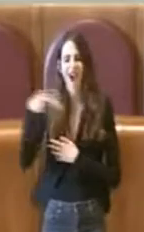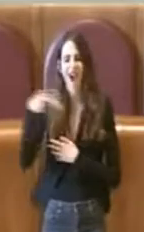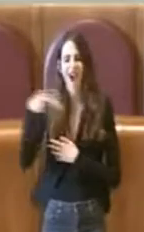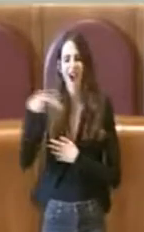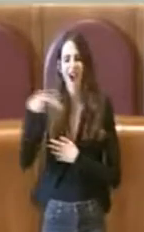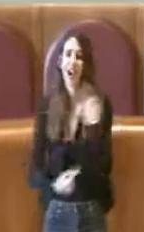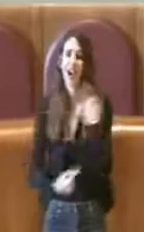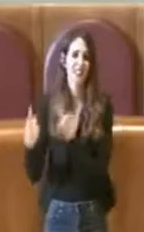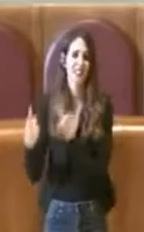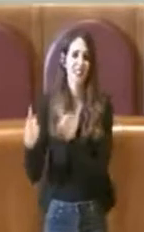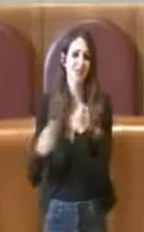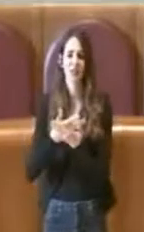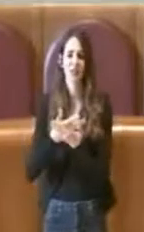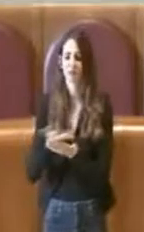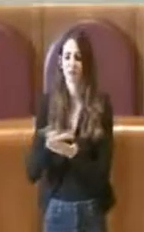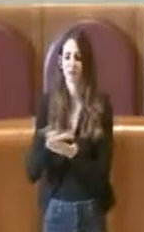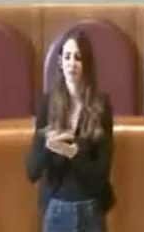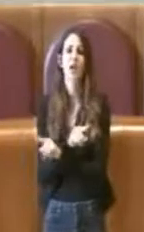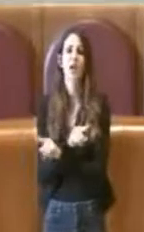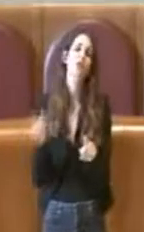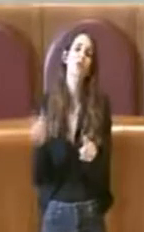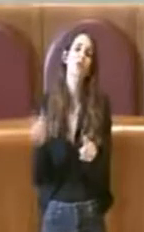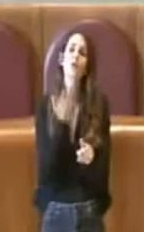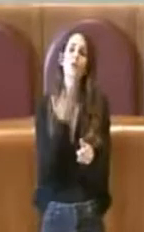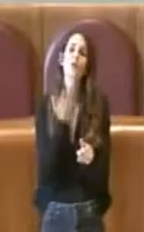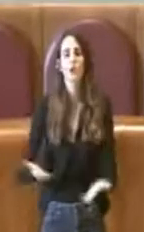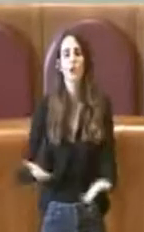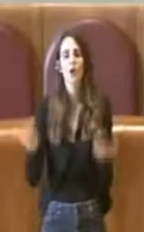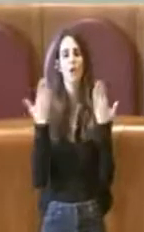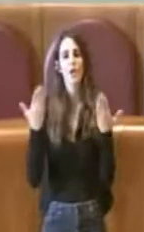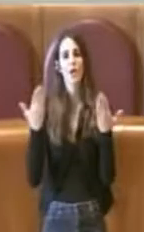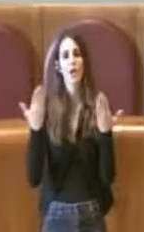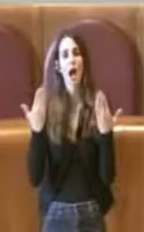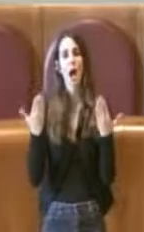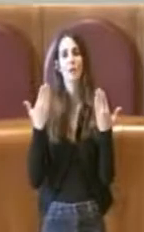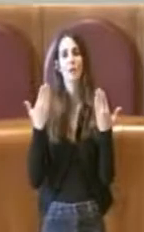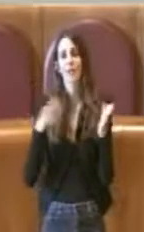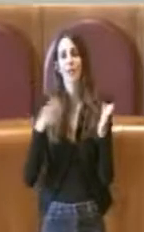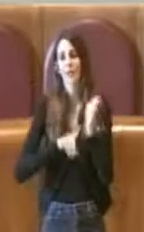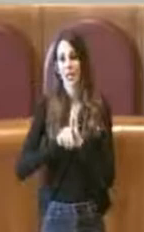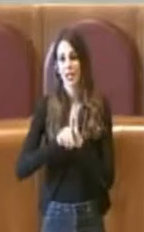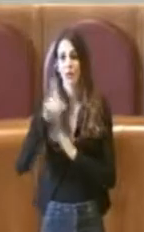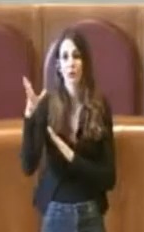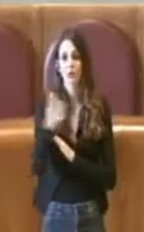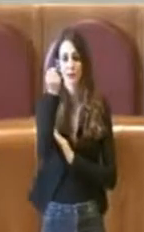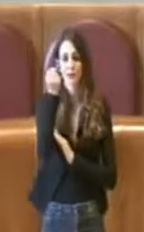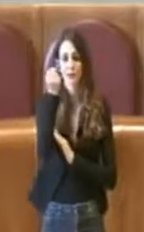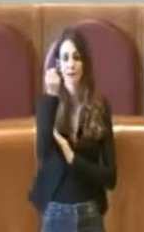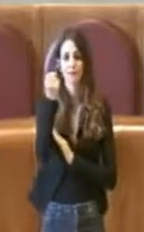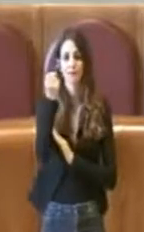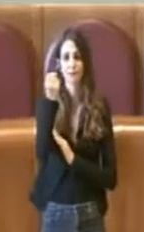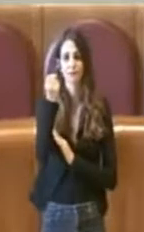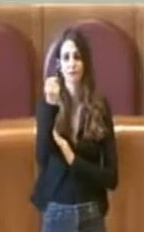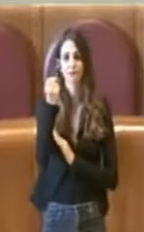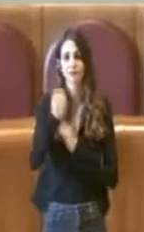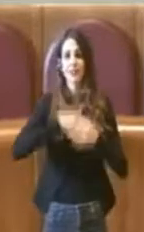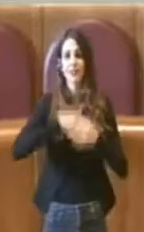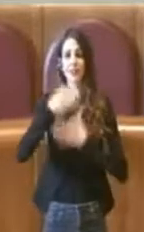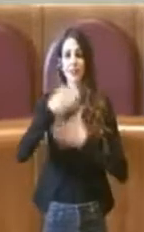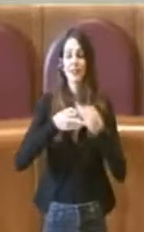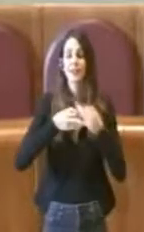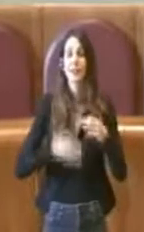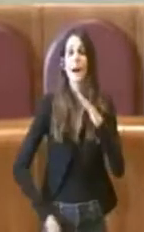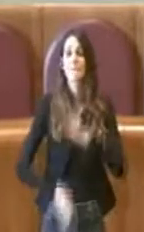rappresentato la necessità di poter finalmente arrivare a conclusione di questo lungo procedimento e dare avvio quindi alla